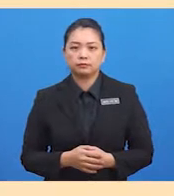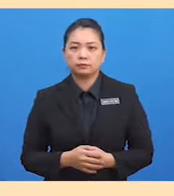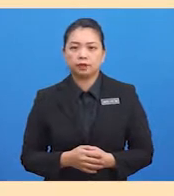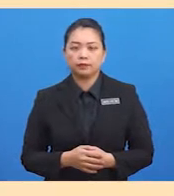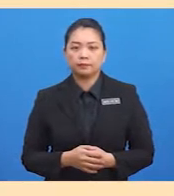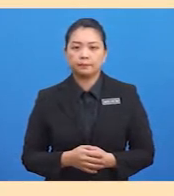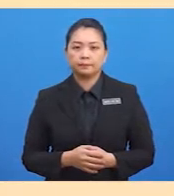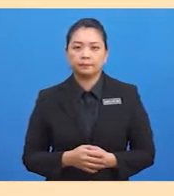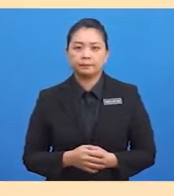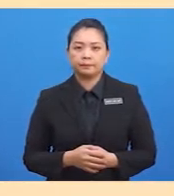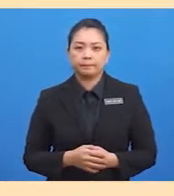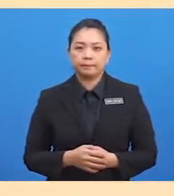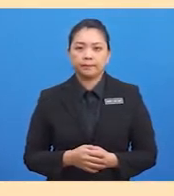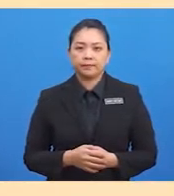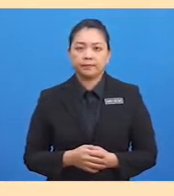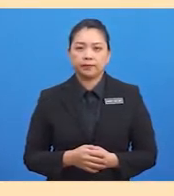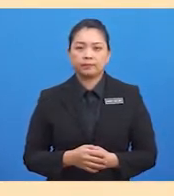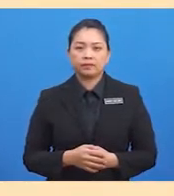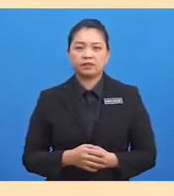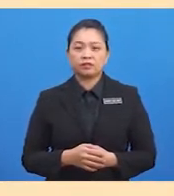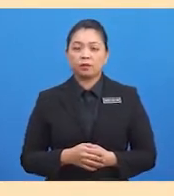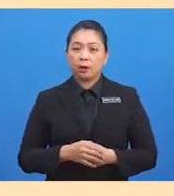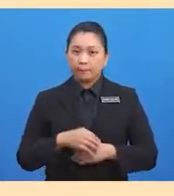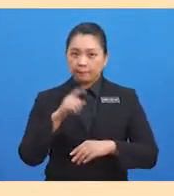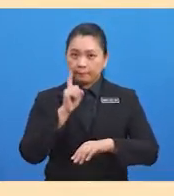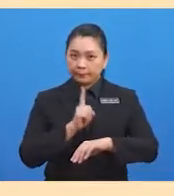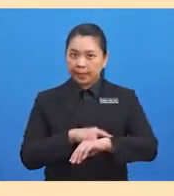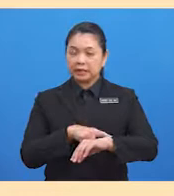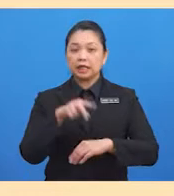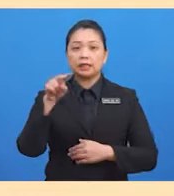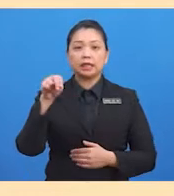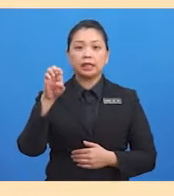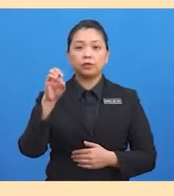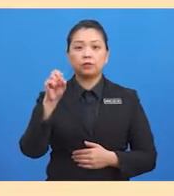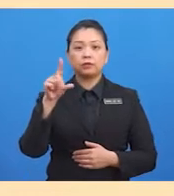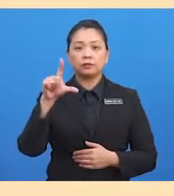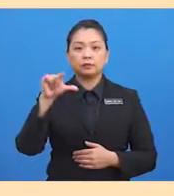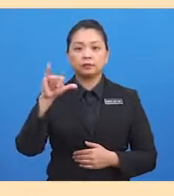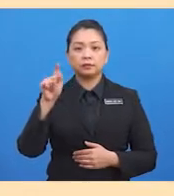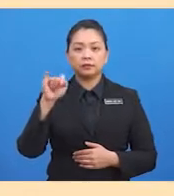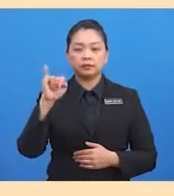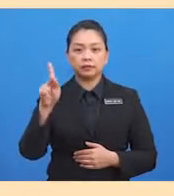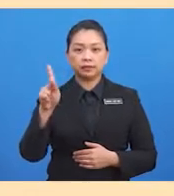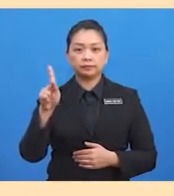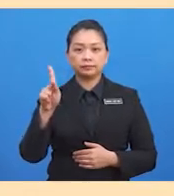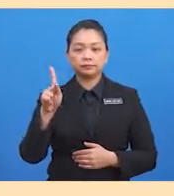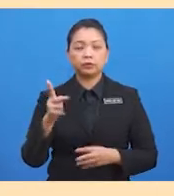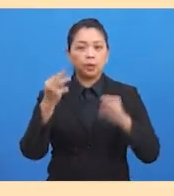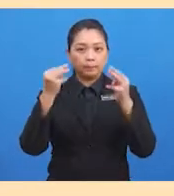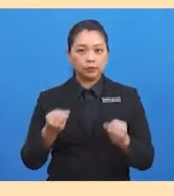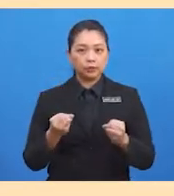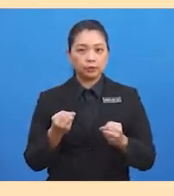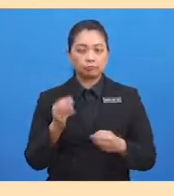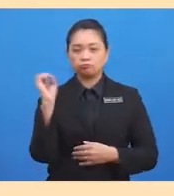Pada zaman neolitik, keadaan agak berbeza. Manusia tidak lagi menjadi pengguna